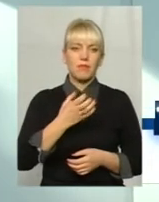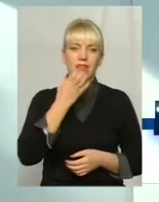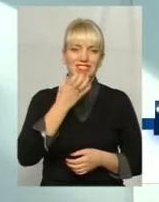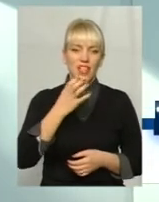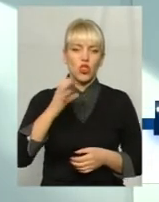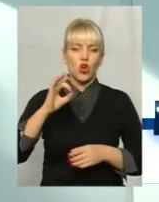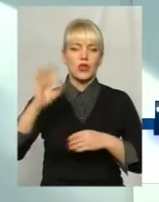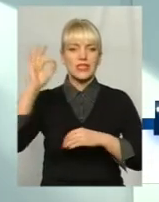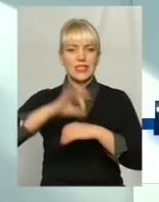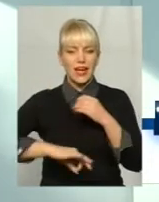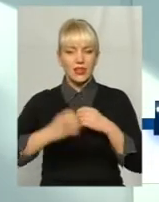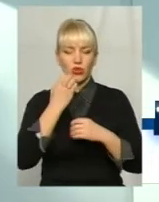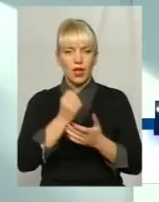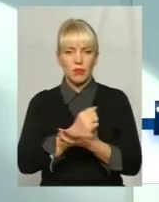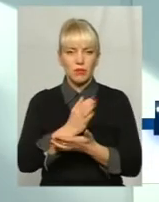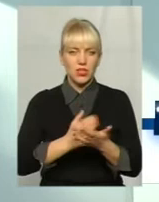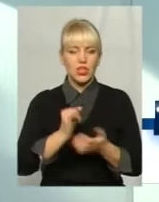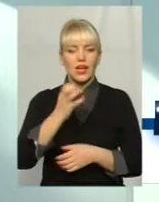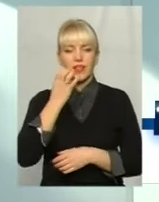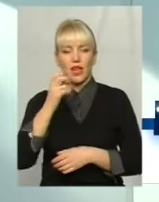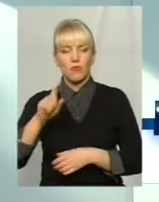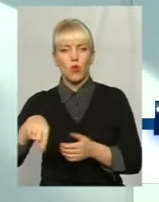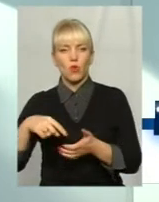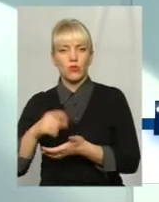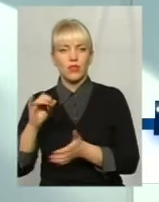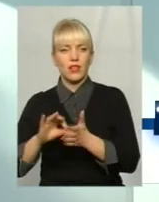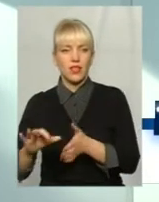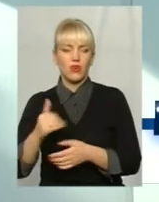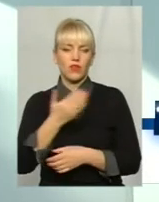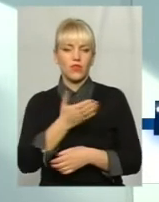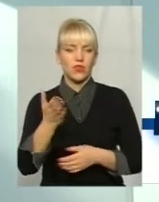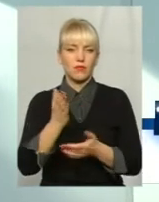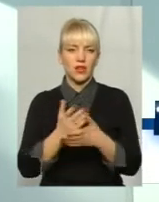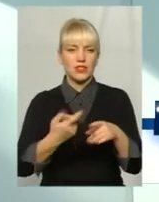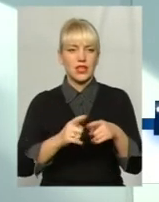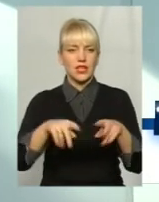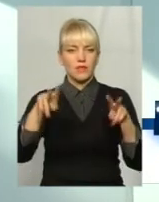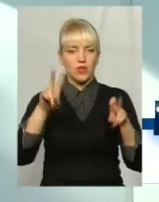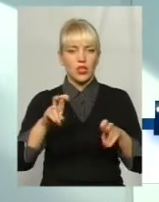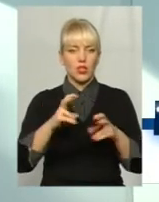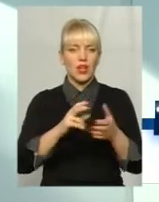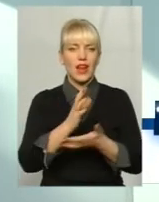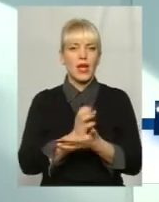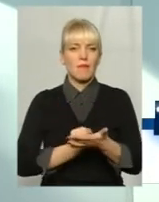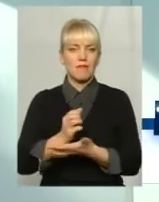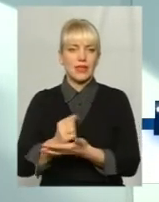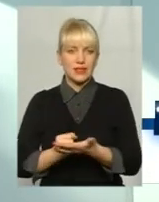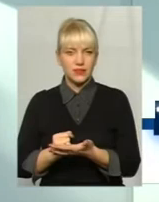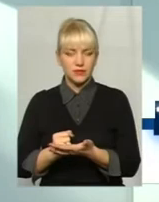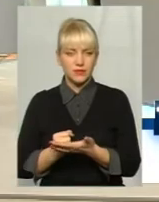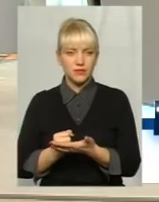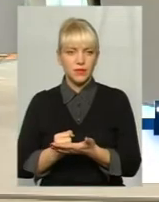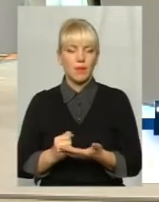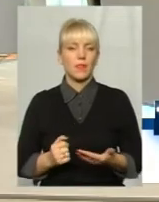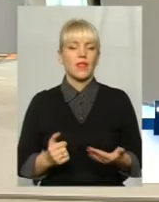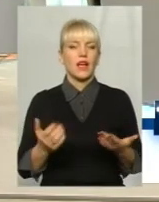мережі. І вони мають номінацію, зараз раніше називали це ліміти, зараз номінацію нафтогаз називає, а